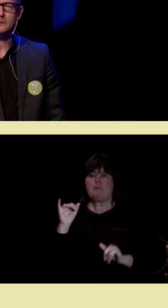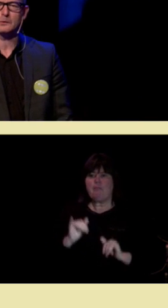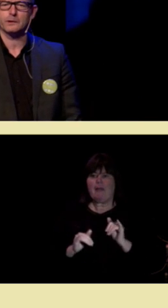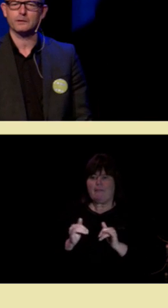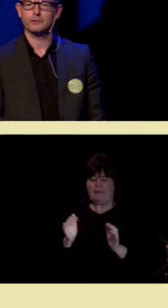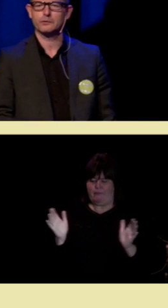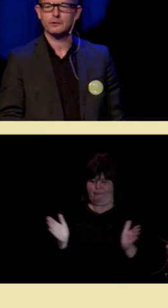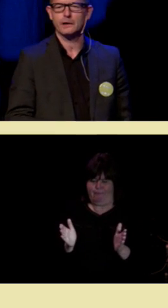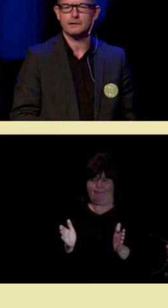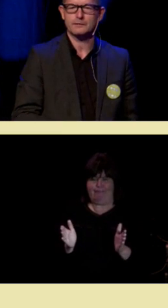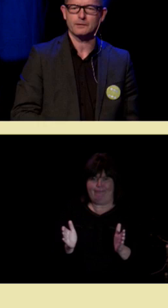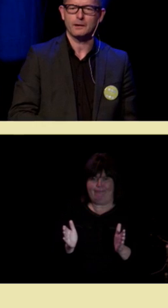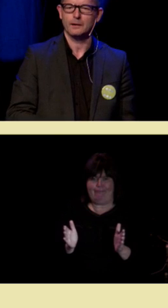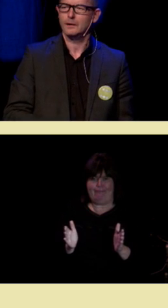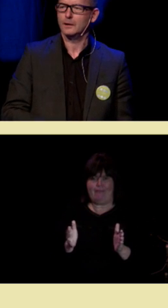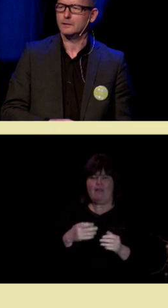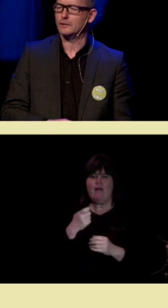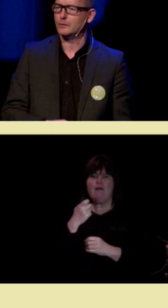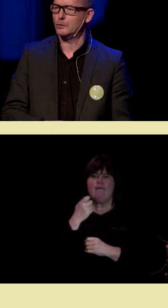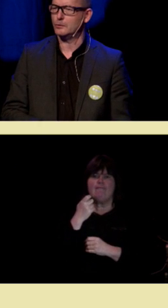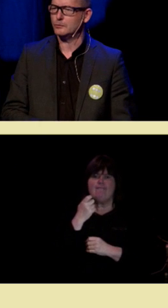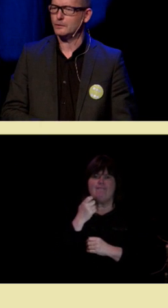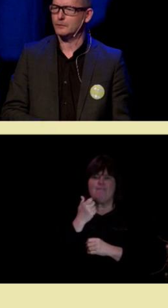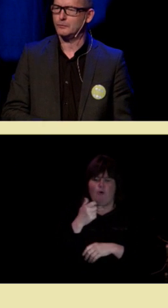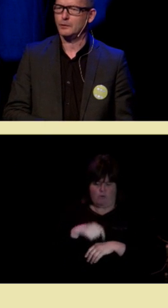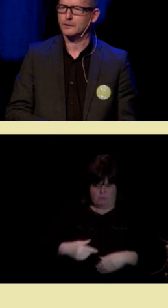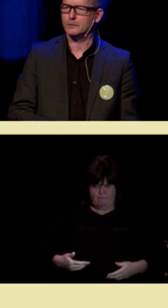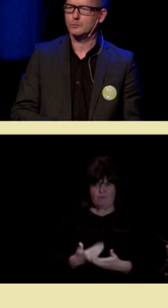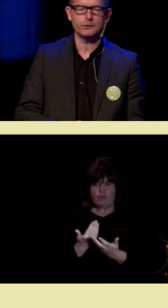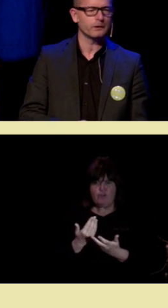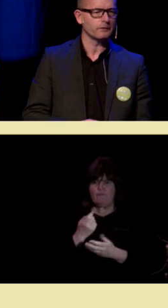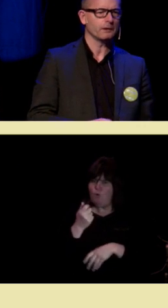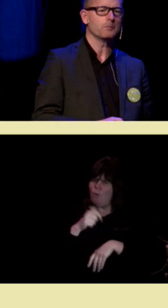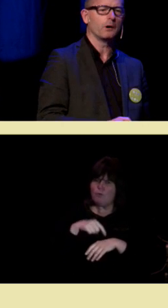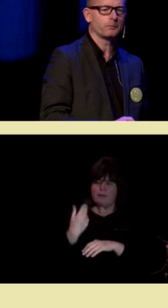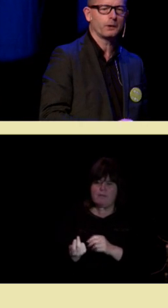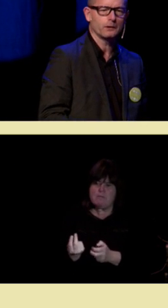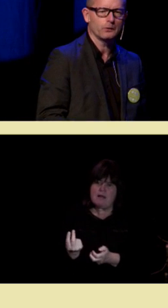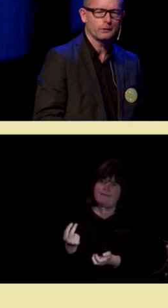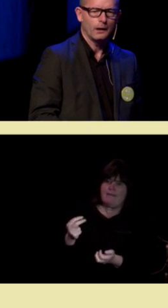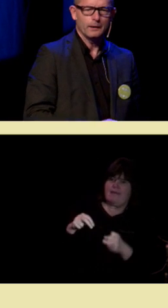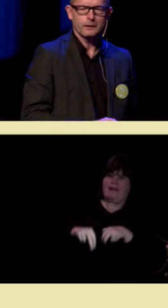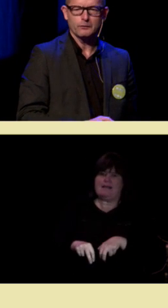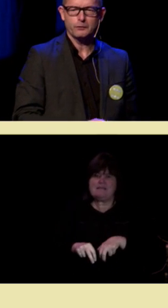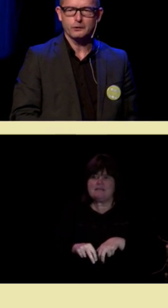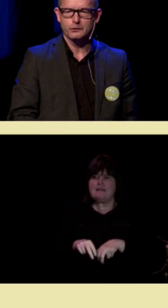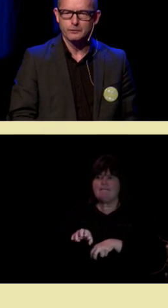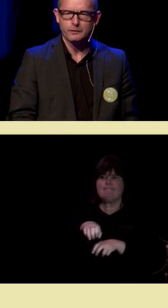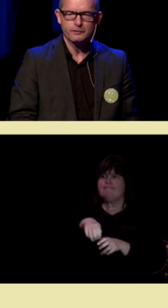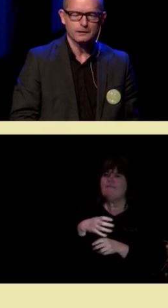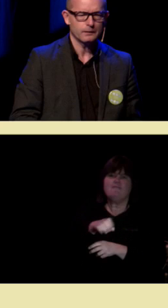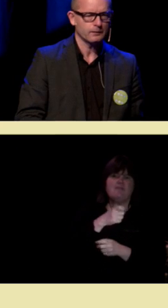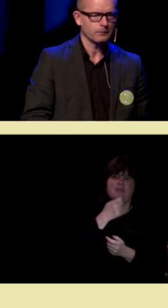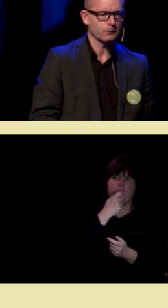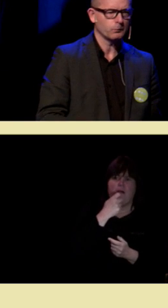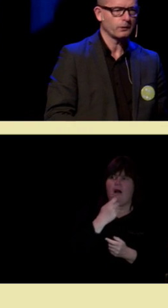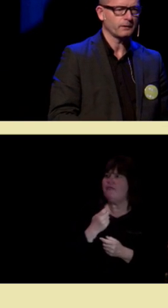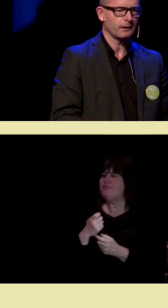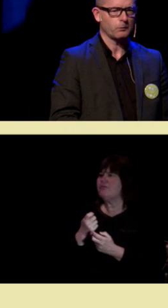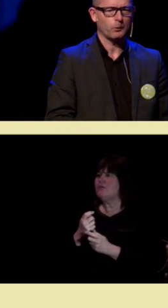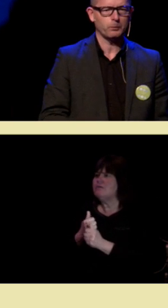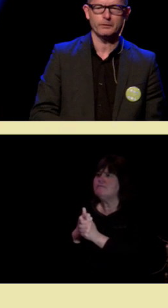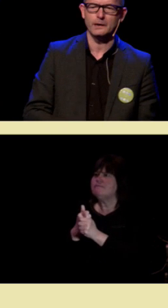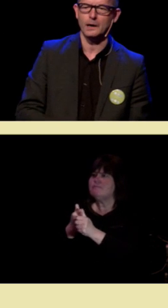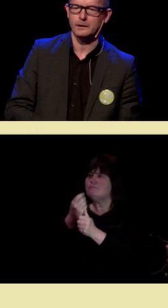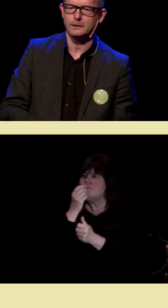få minutter etter fødselen reise seg. Den kan gå rundt, den kan følge etter mor, den kan finne mat på egen hånd, den kan flykte fra fiender sammen med mor, den